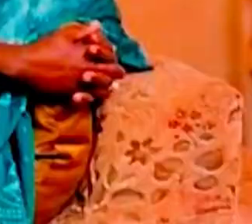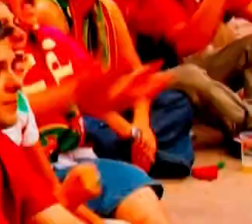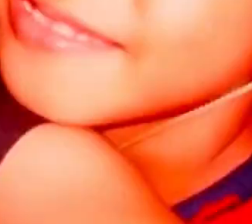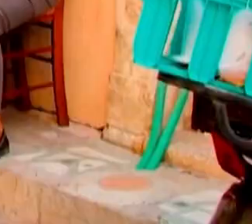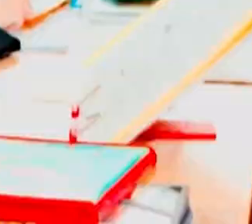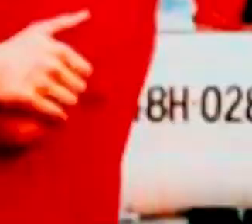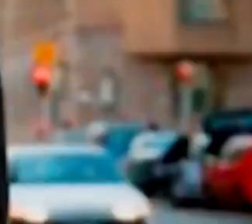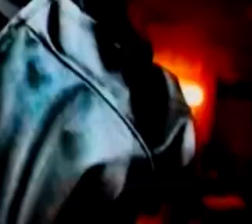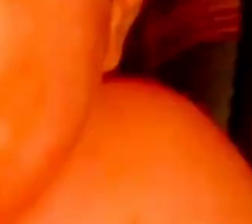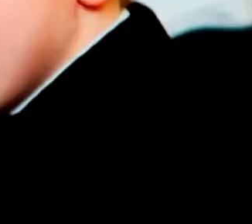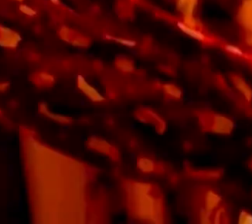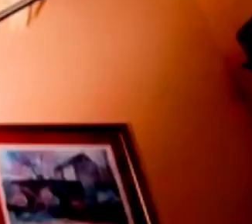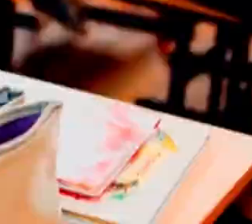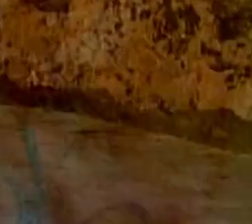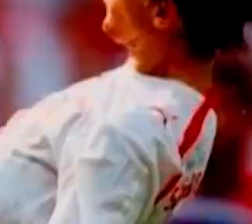Żeby przetrwać,